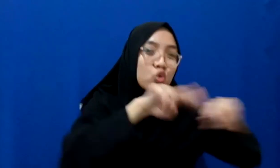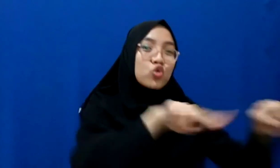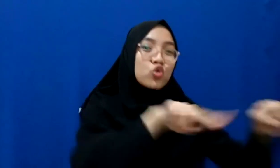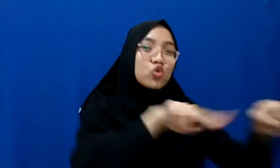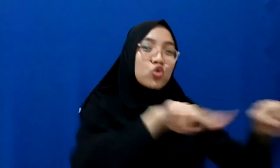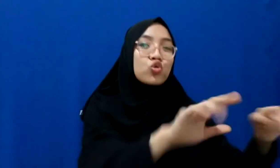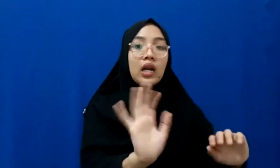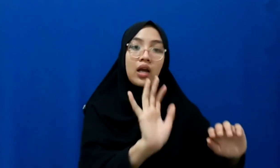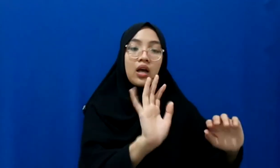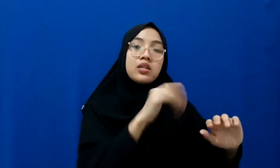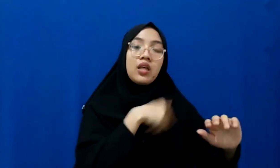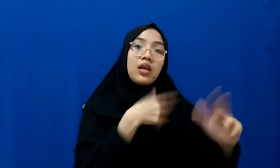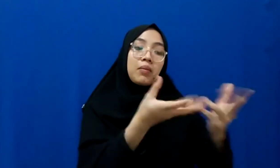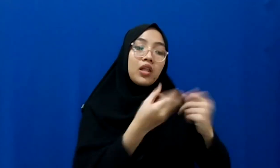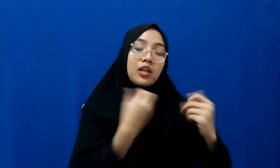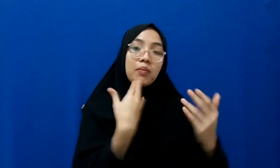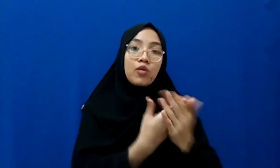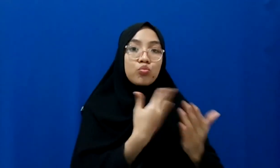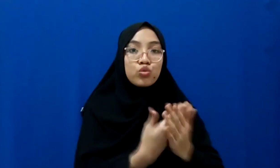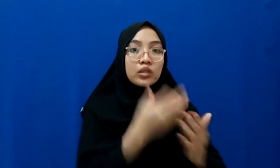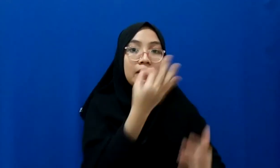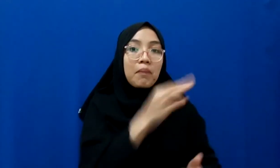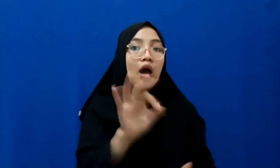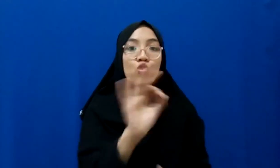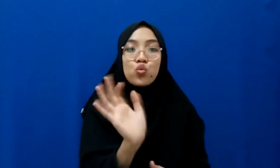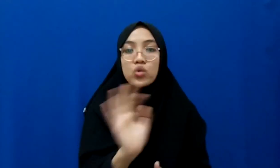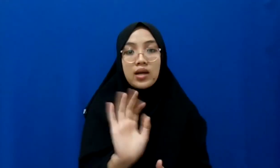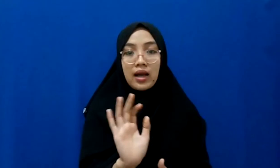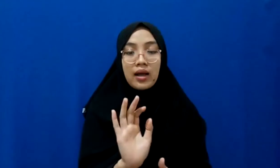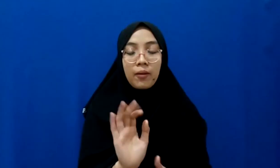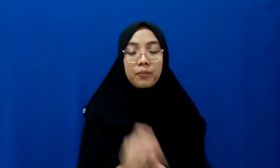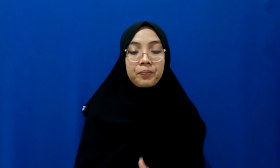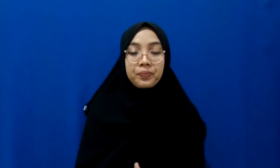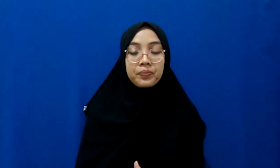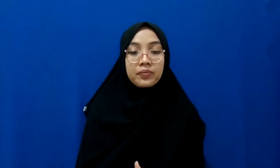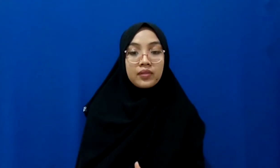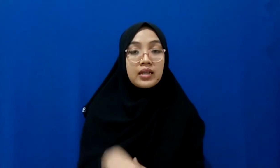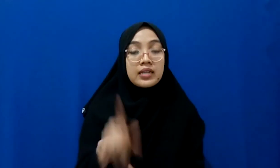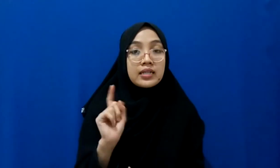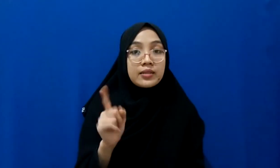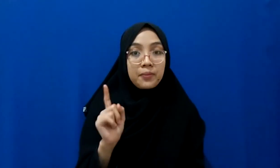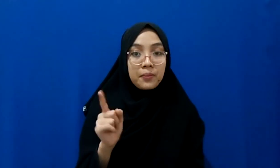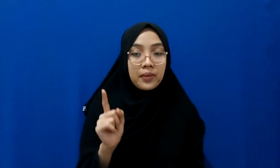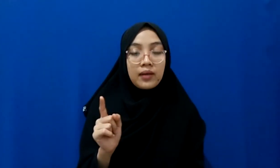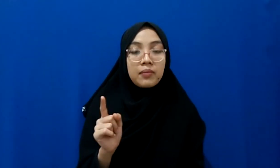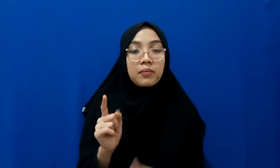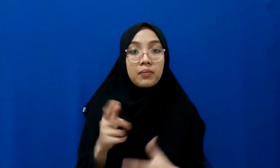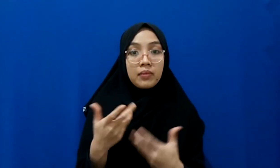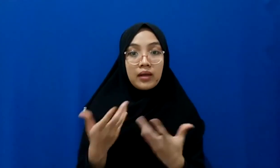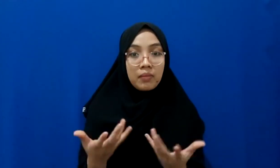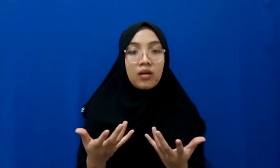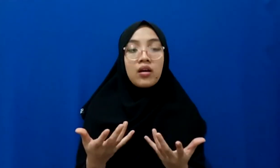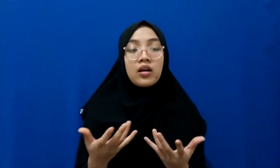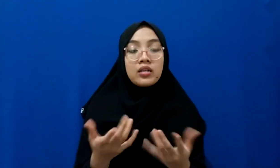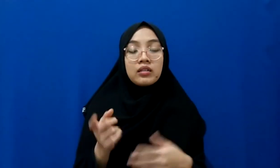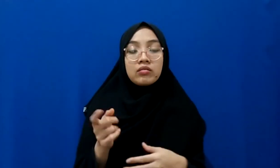mendapatkan bukti-bukti baru gitu ya karena apa bahwa itu